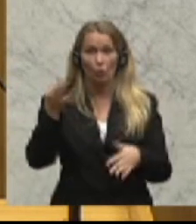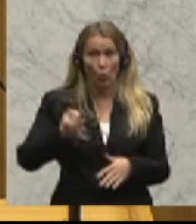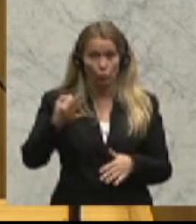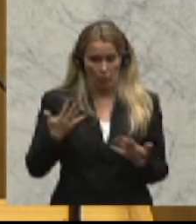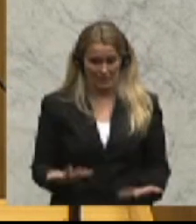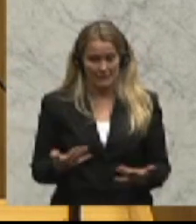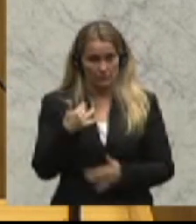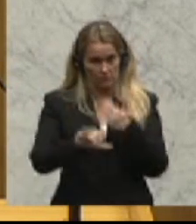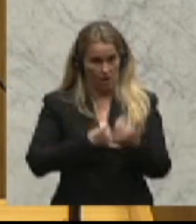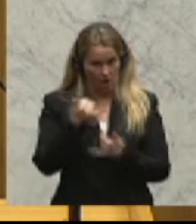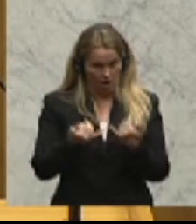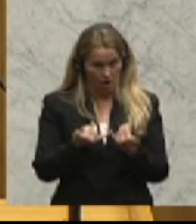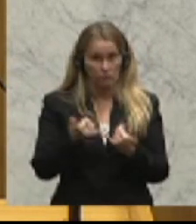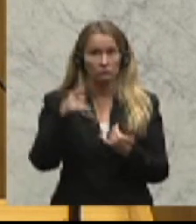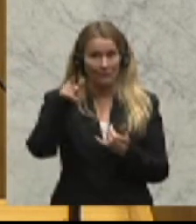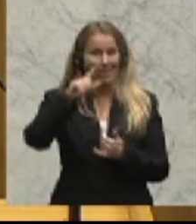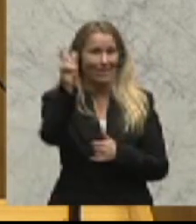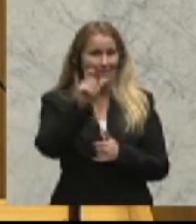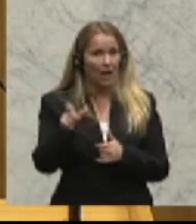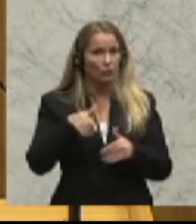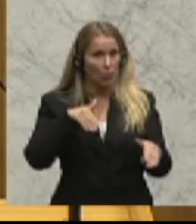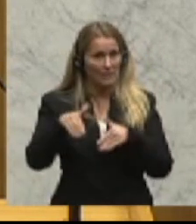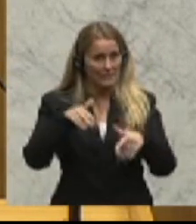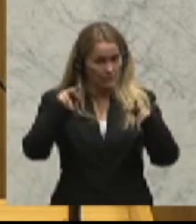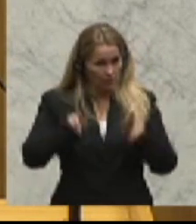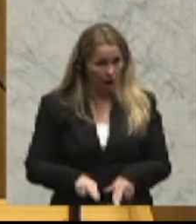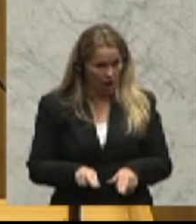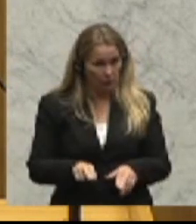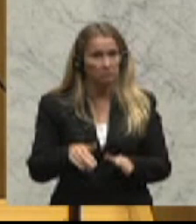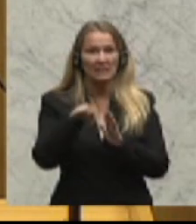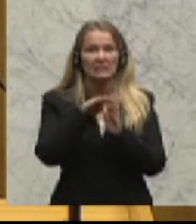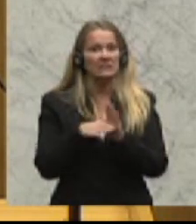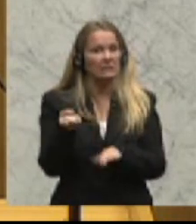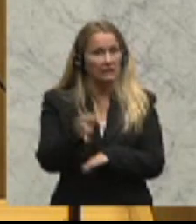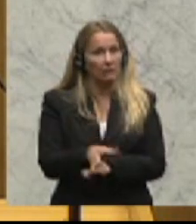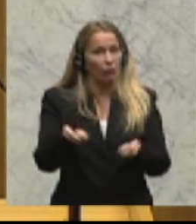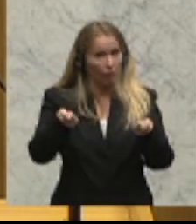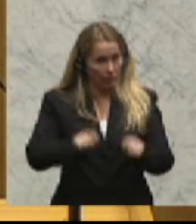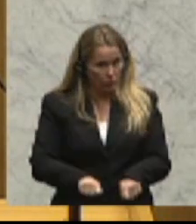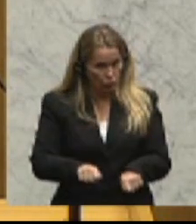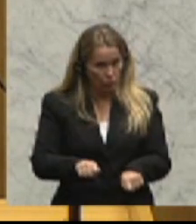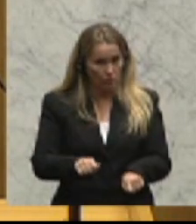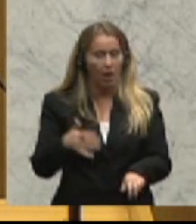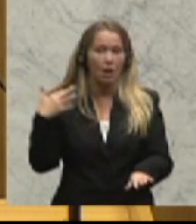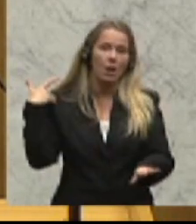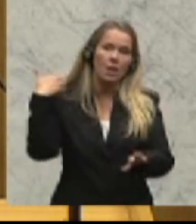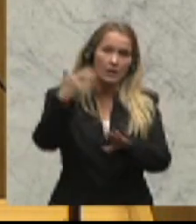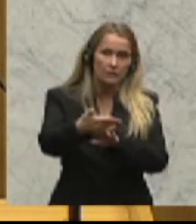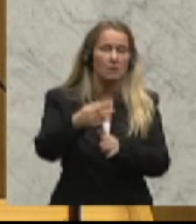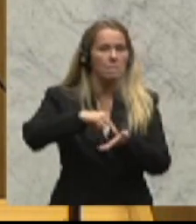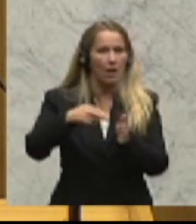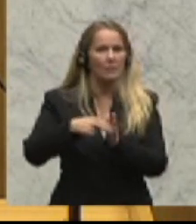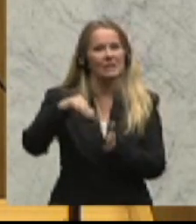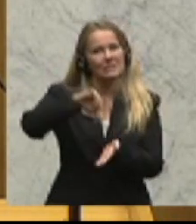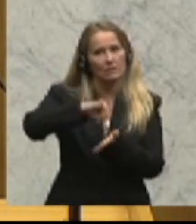Jahres verabschiedete daraufhin der italienische Ministerrat einen Gesetzesentwurf für die längst geplante zentralistische